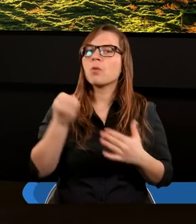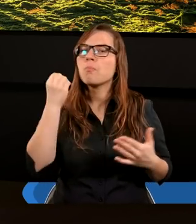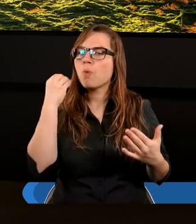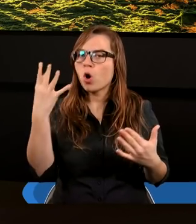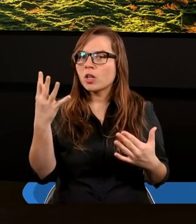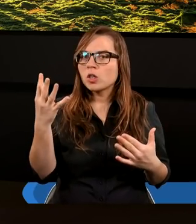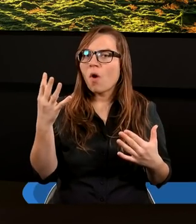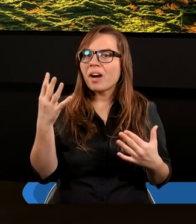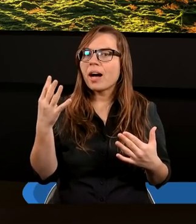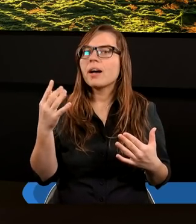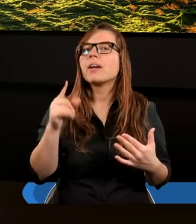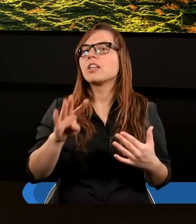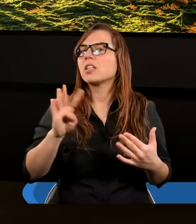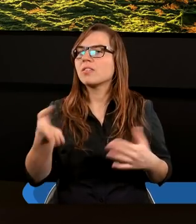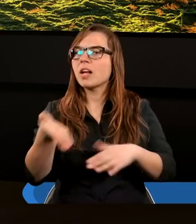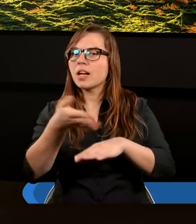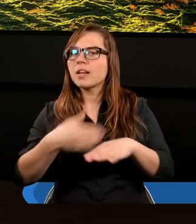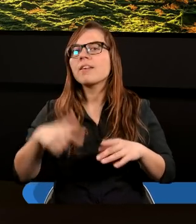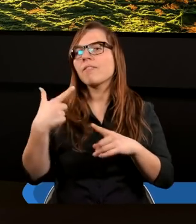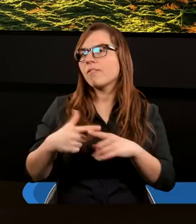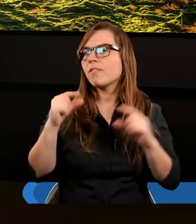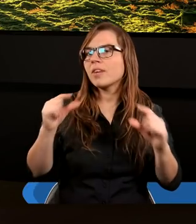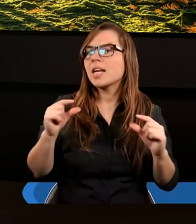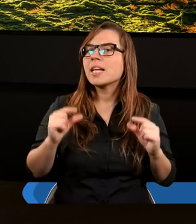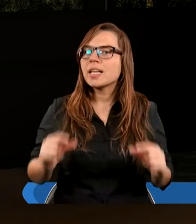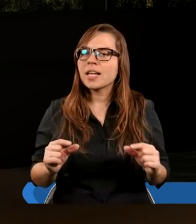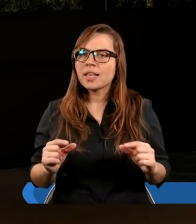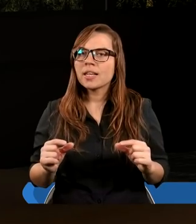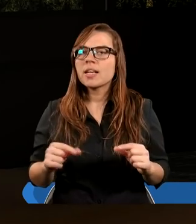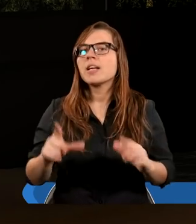mojżeszowej, czwarty rozdział i dwudziesty werset.